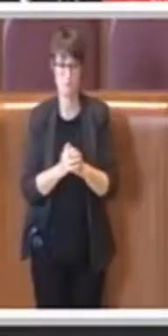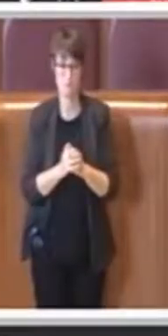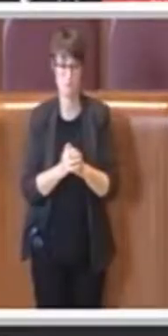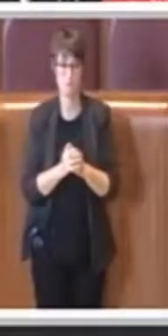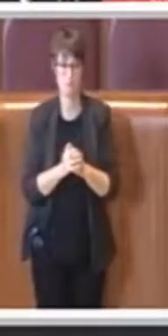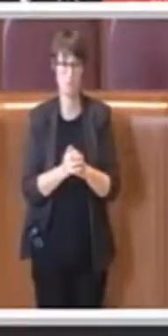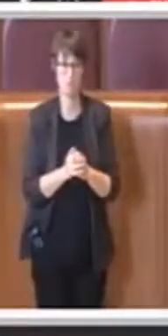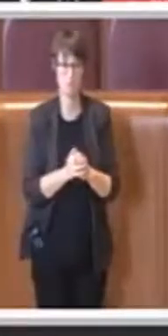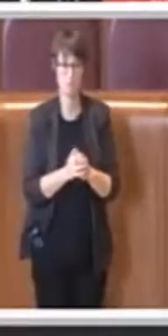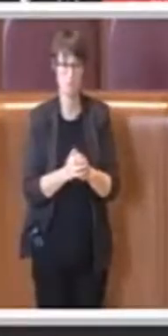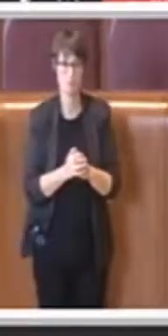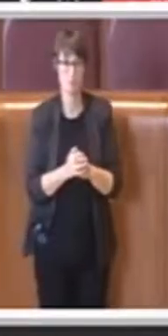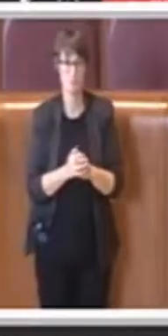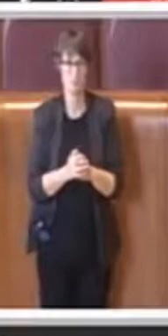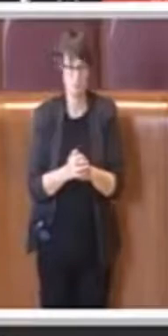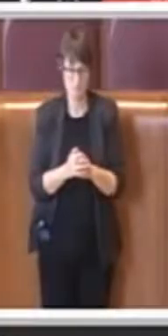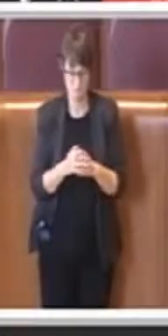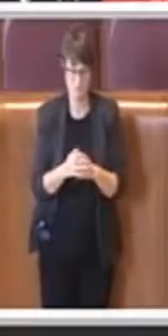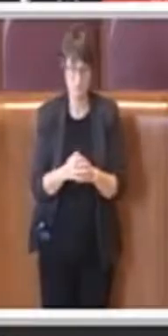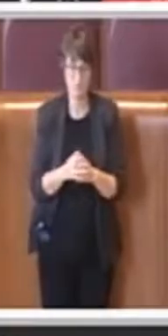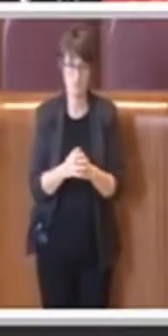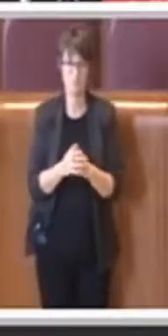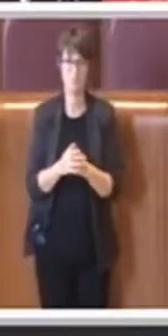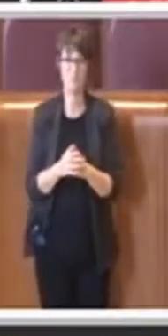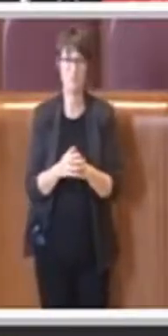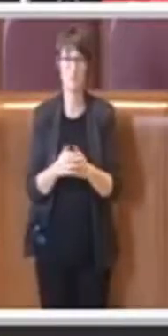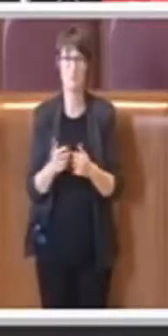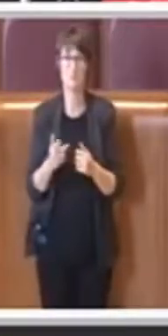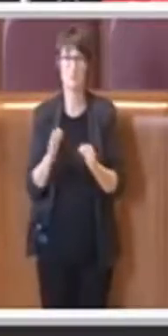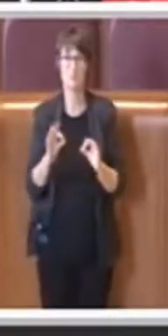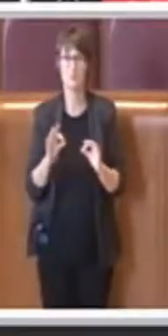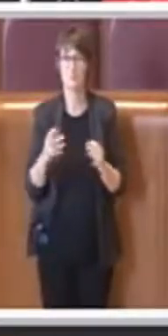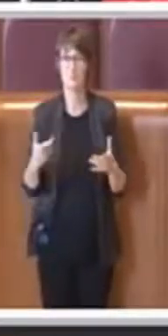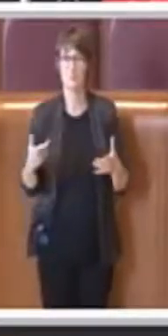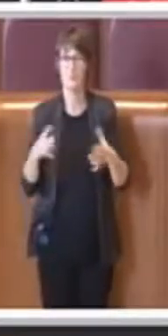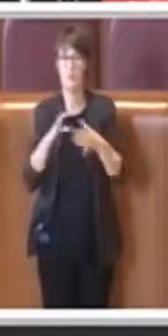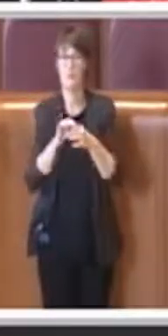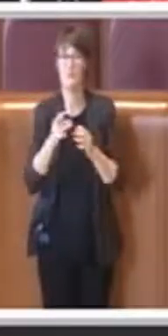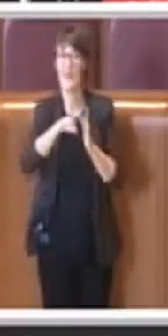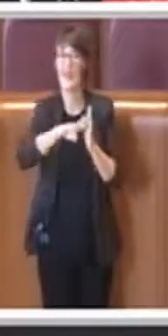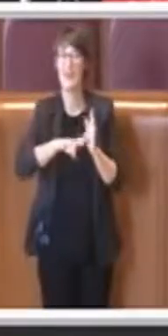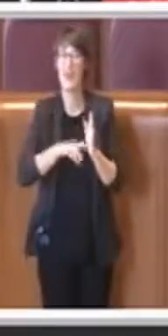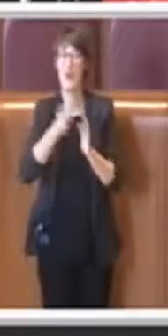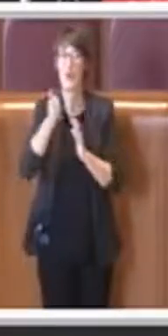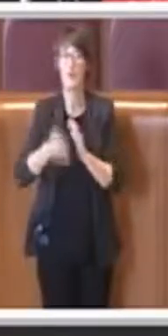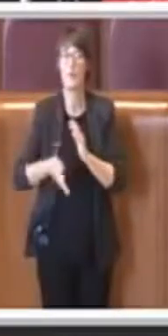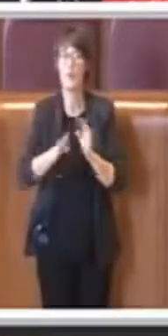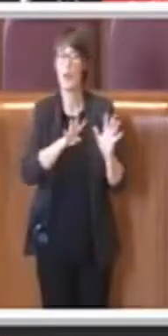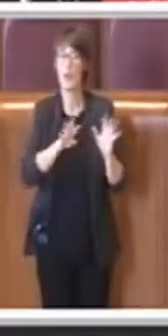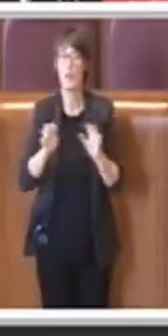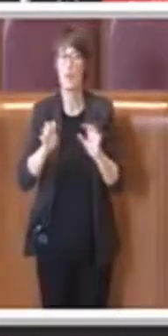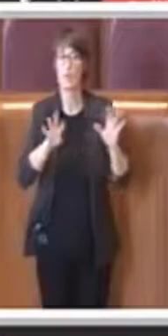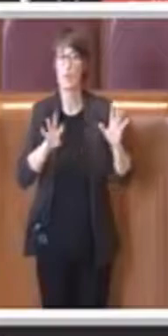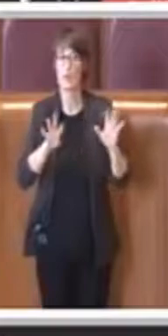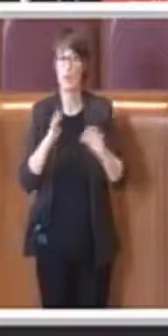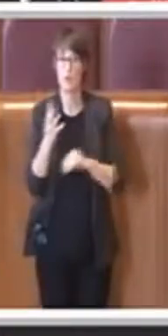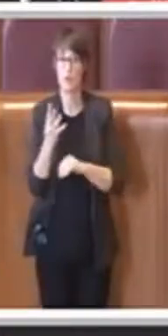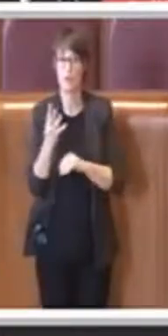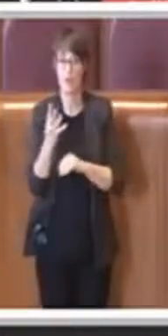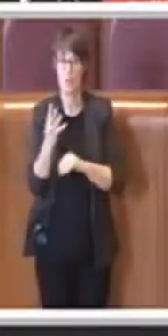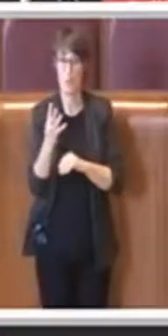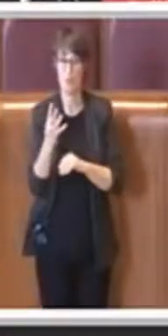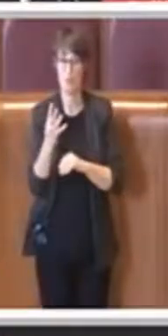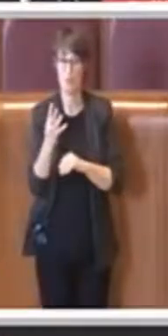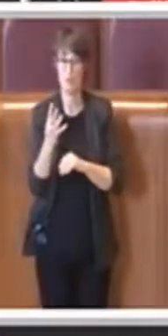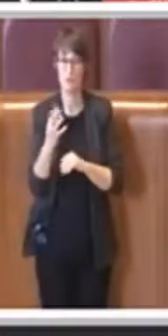sul regolamento del 1994, tengo